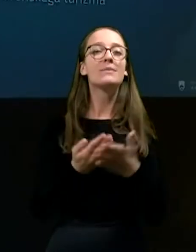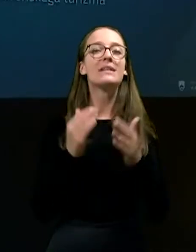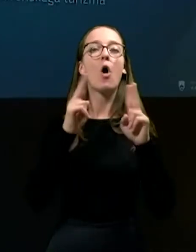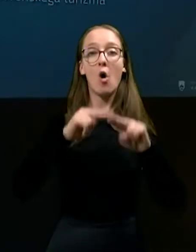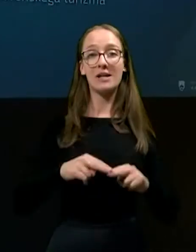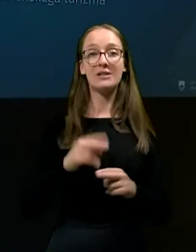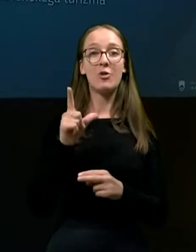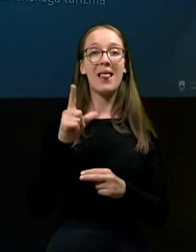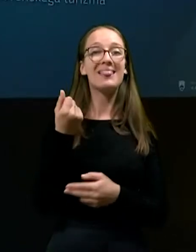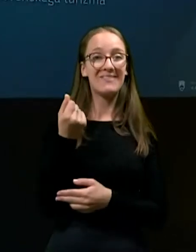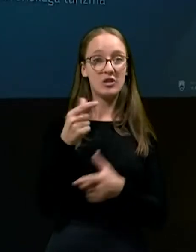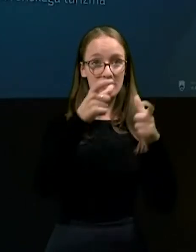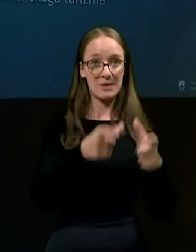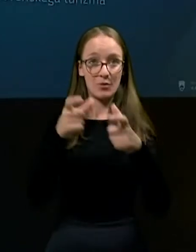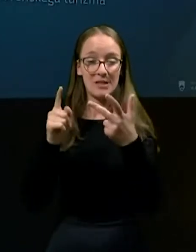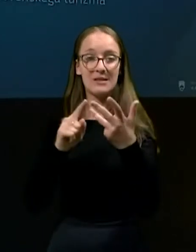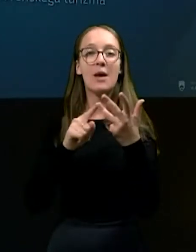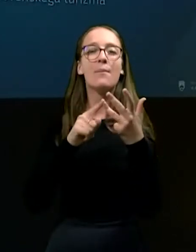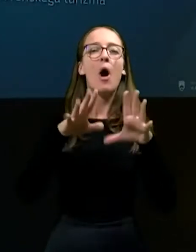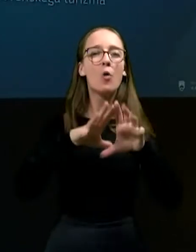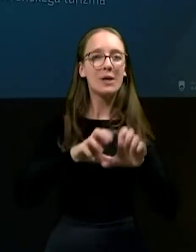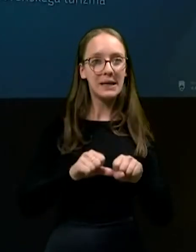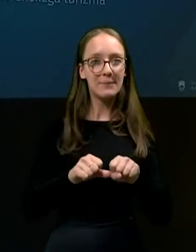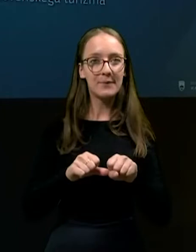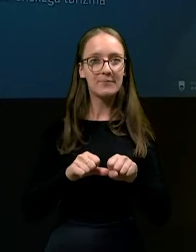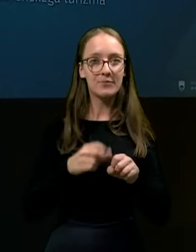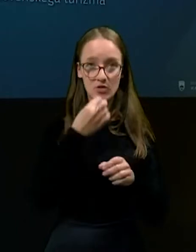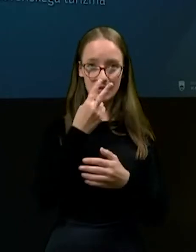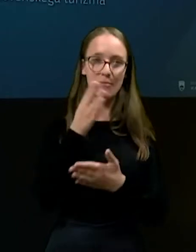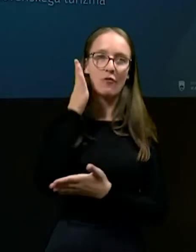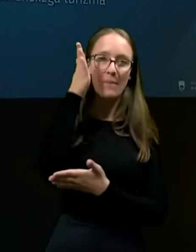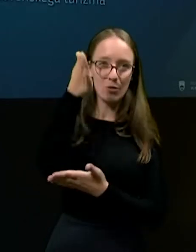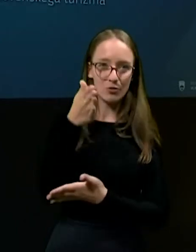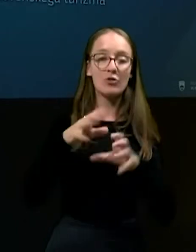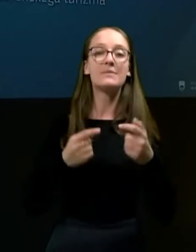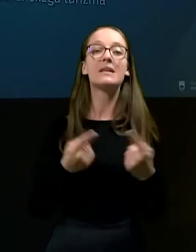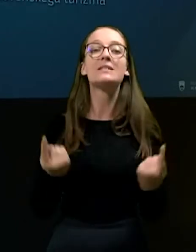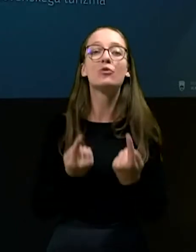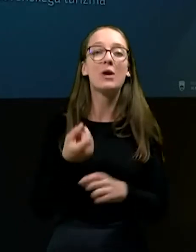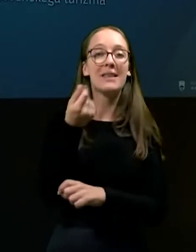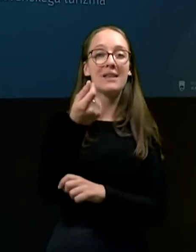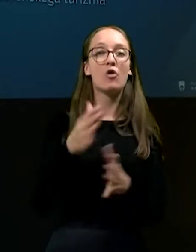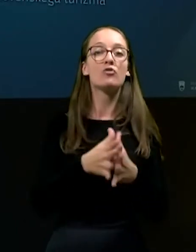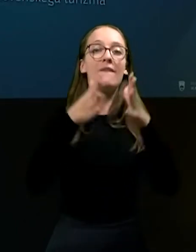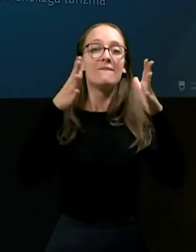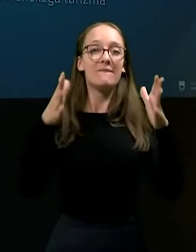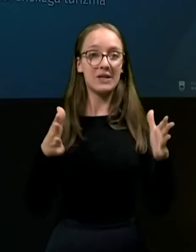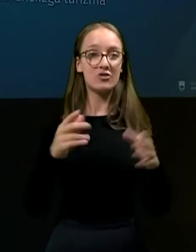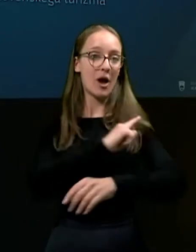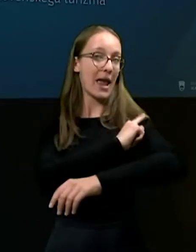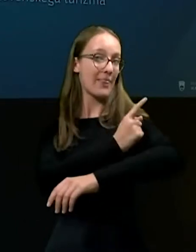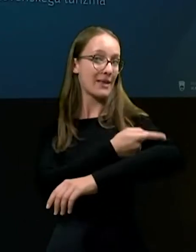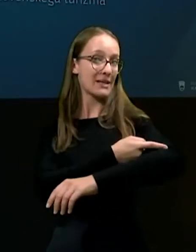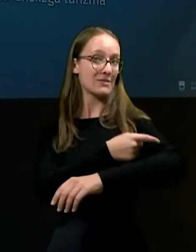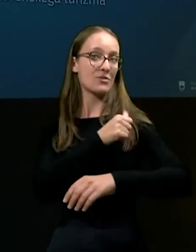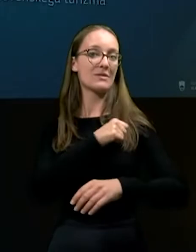ohranitev likvidnosti podjetij, ter ukrepi, da gledamo še malo naprej, ukrepi za spodbujenje naložb v večjo energetsko